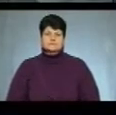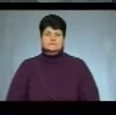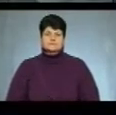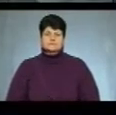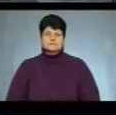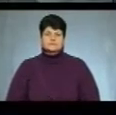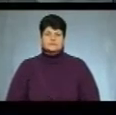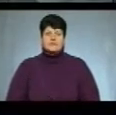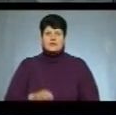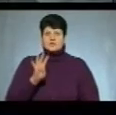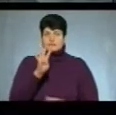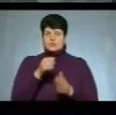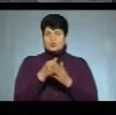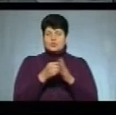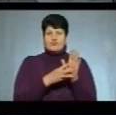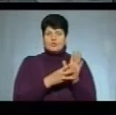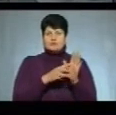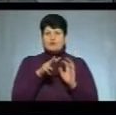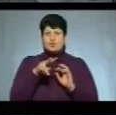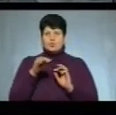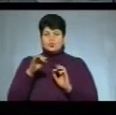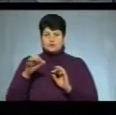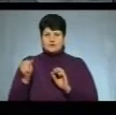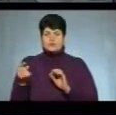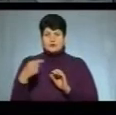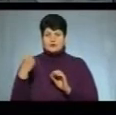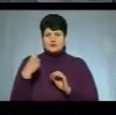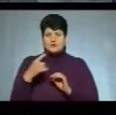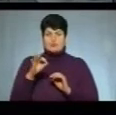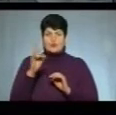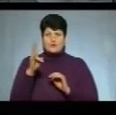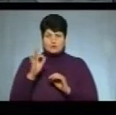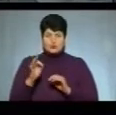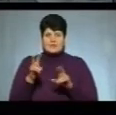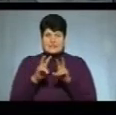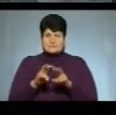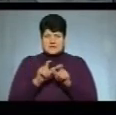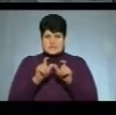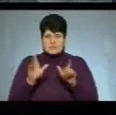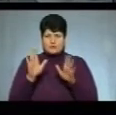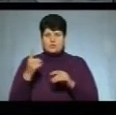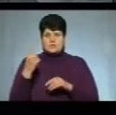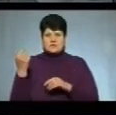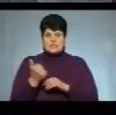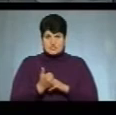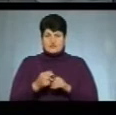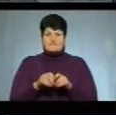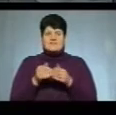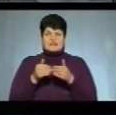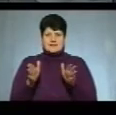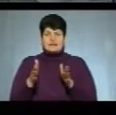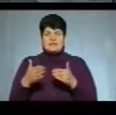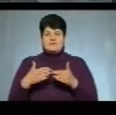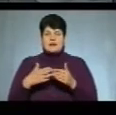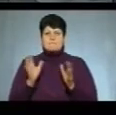З 4 до 8 лютого в Тернопільському обласному онкодиспансері проходитиме тиждень відкритих дверей «Піклуйтеся про своє здоров